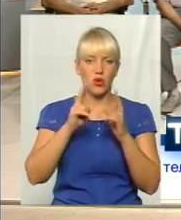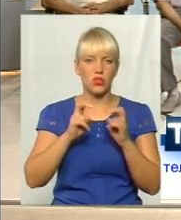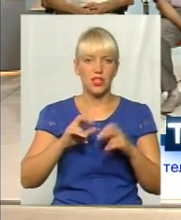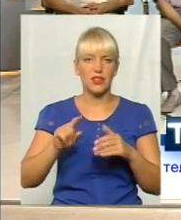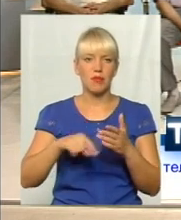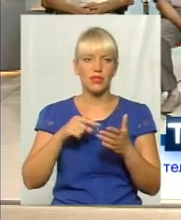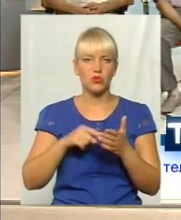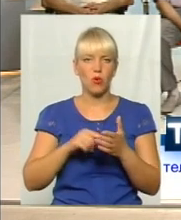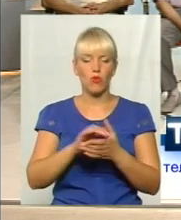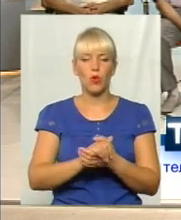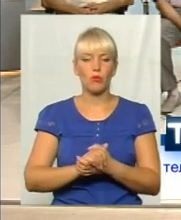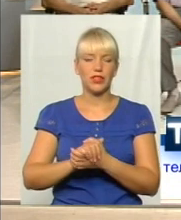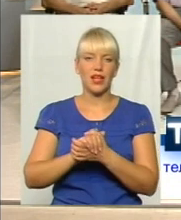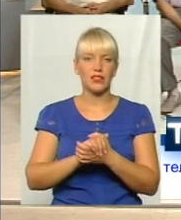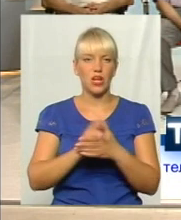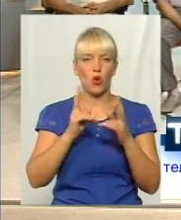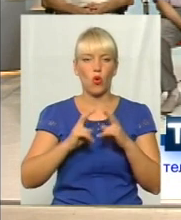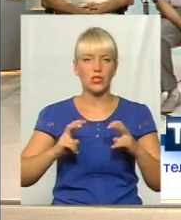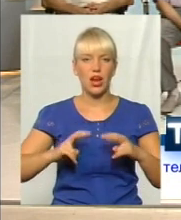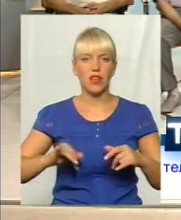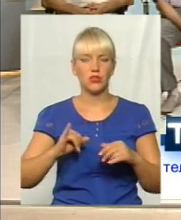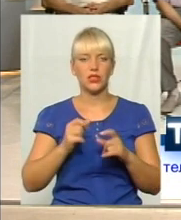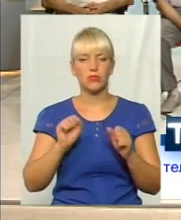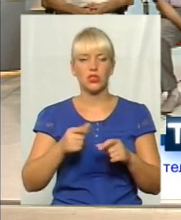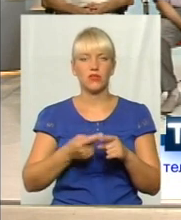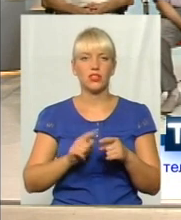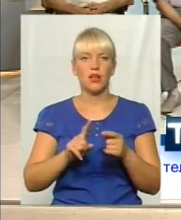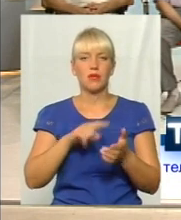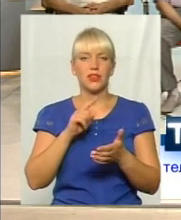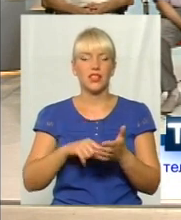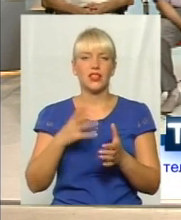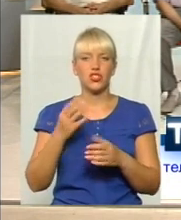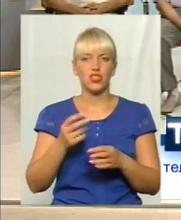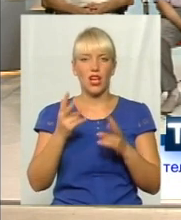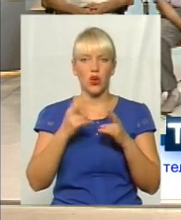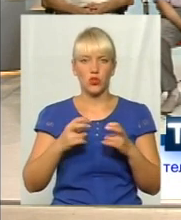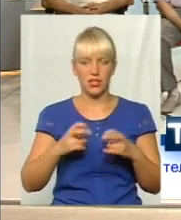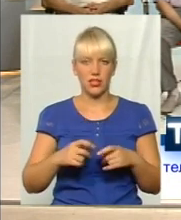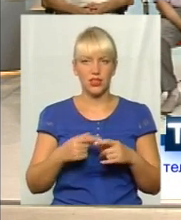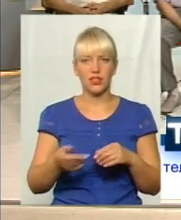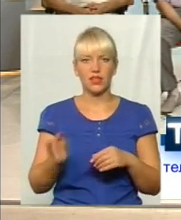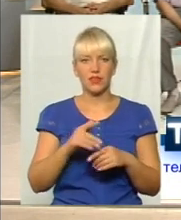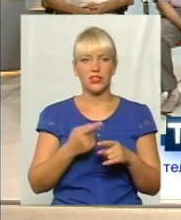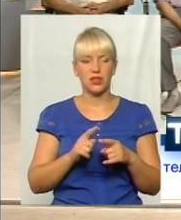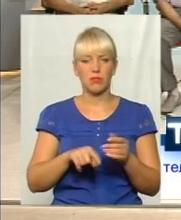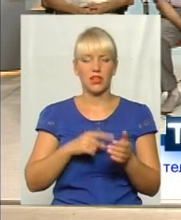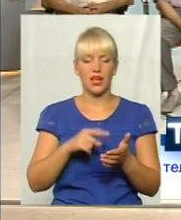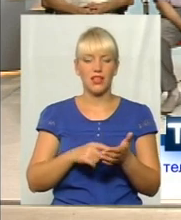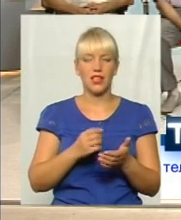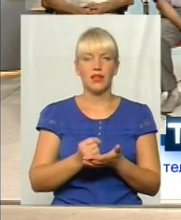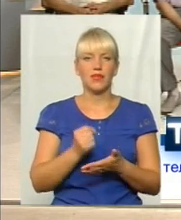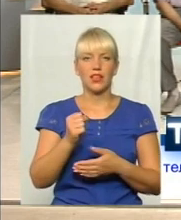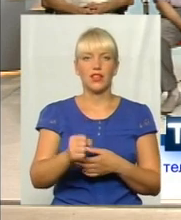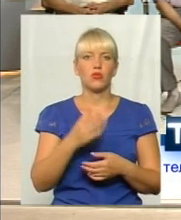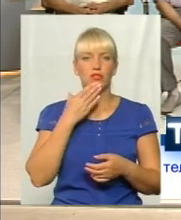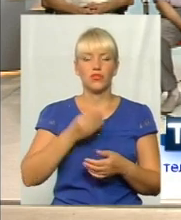фахівці, щоб дійсно подивилися, можливо, ще це і питання розглядається. Я думаю, що ми це питання дилегуємо своїм колегам, тобто